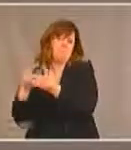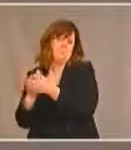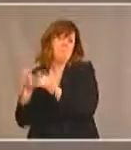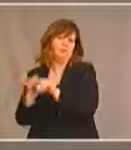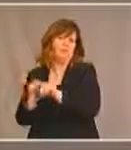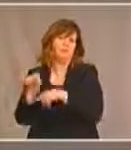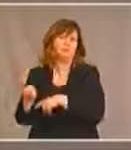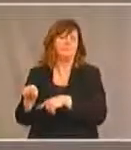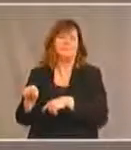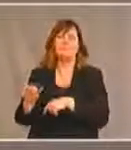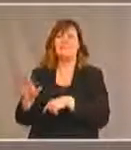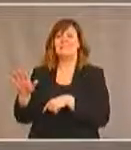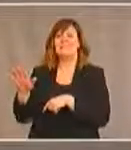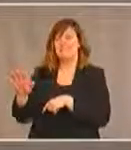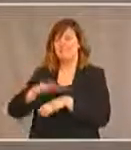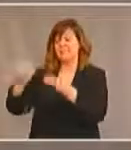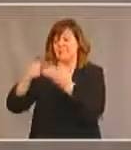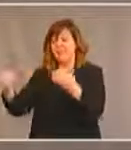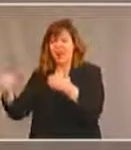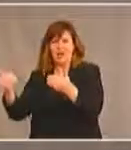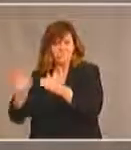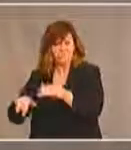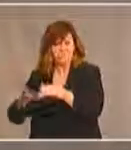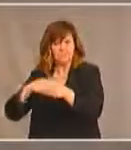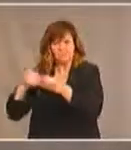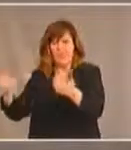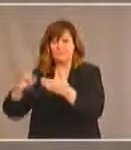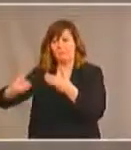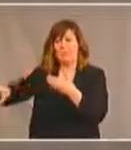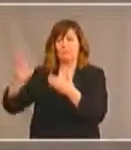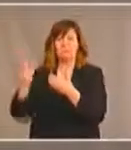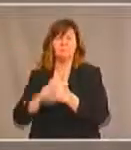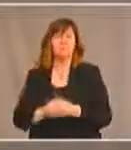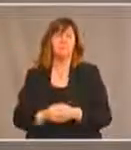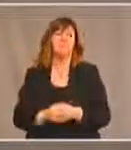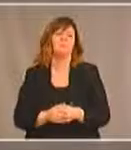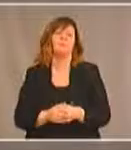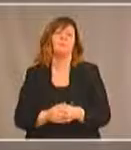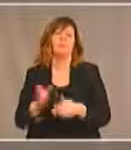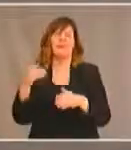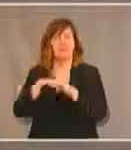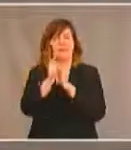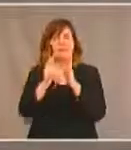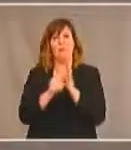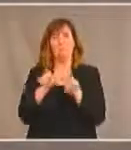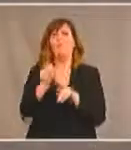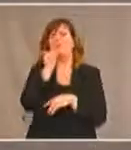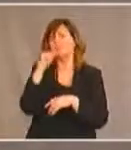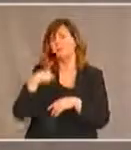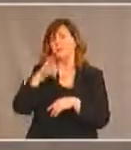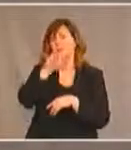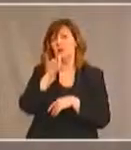des Autochtones ayant un handicap sont perçus maintenant au Canada et comme James l'a dit plus tôt,